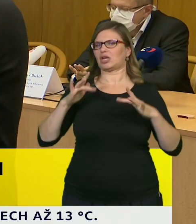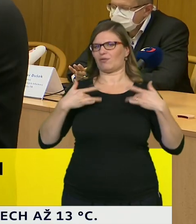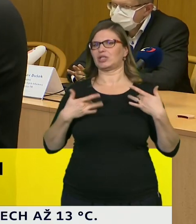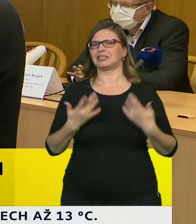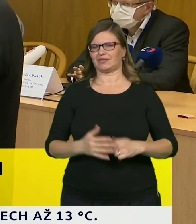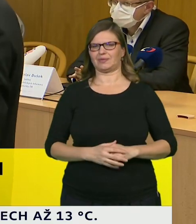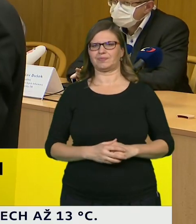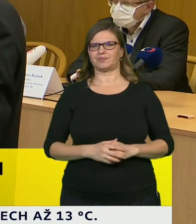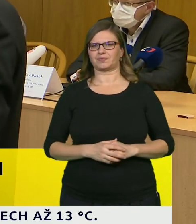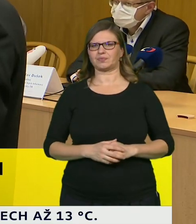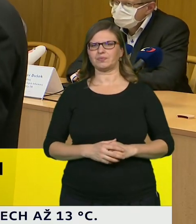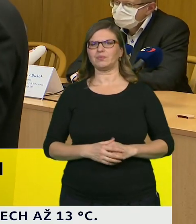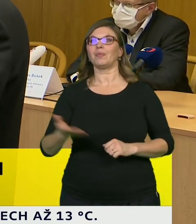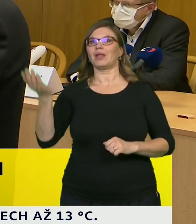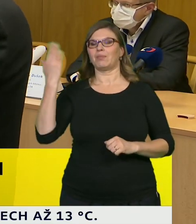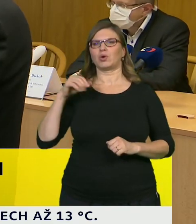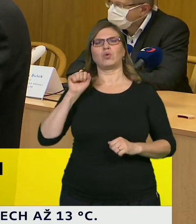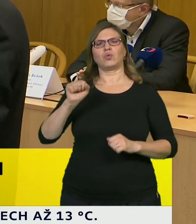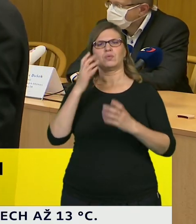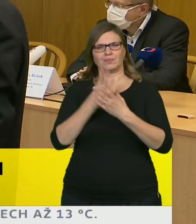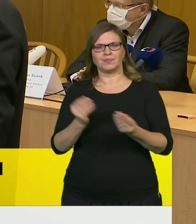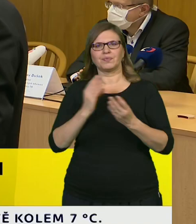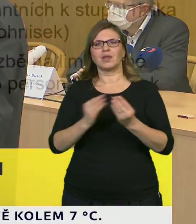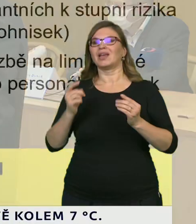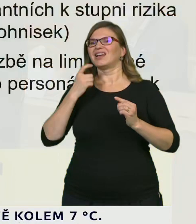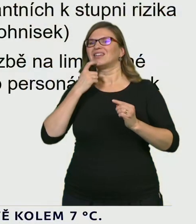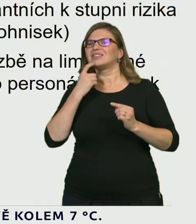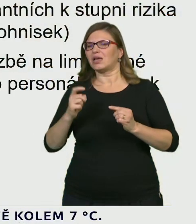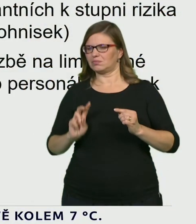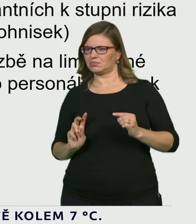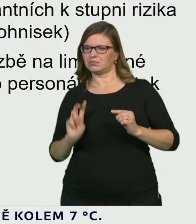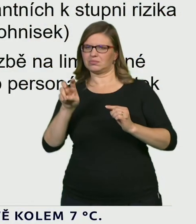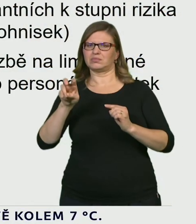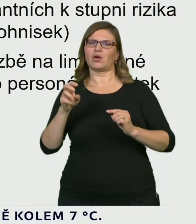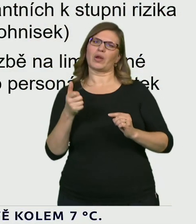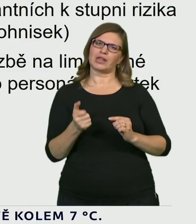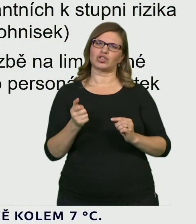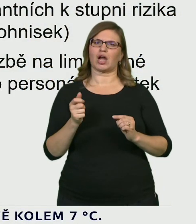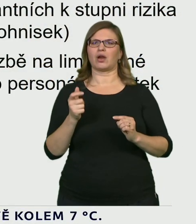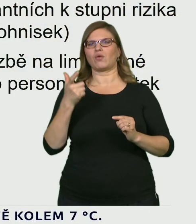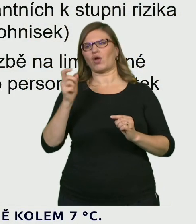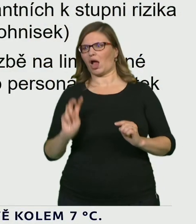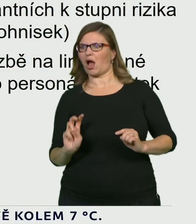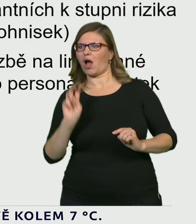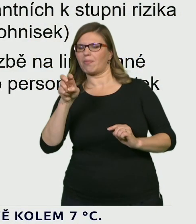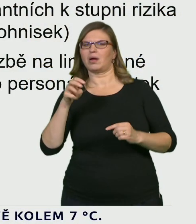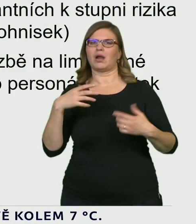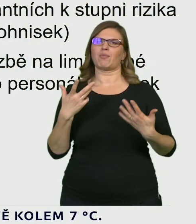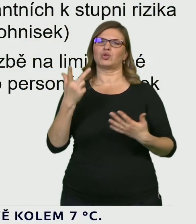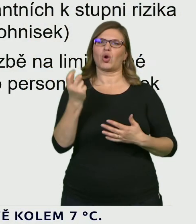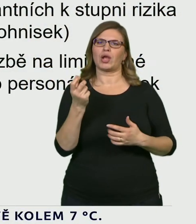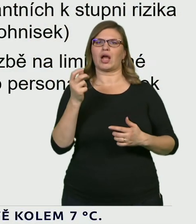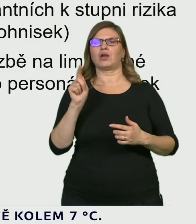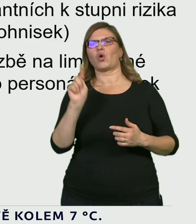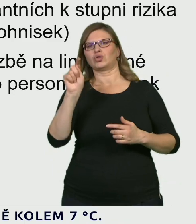Jak už jsem řekl, při rozhodování o přechodu do vyššího stupně se jedná zejména o nárust indexu rizika a jeho setrvání na vyšší